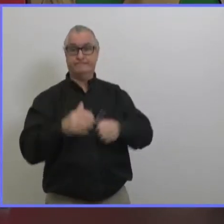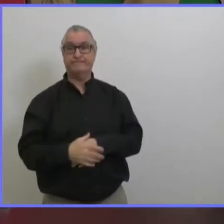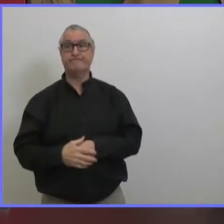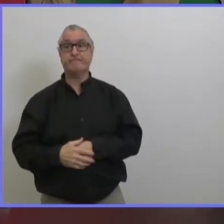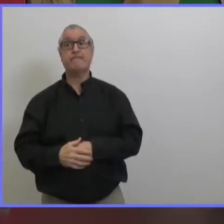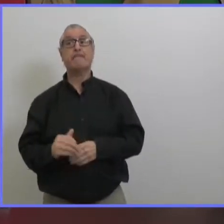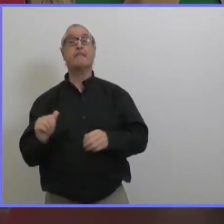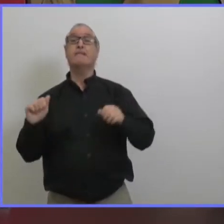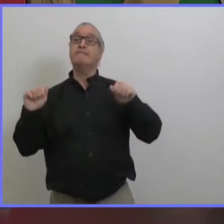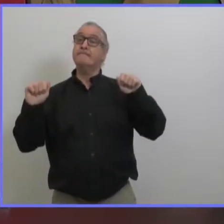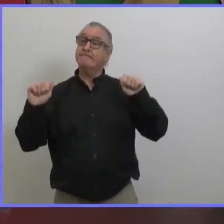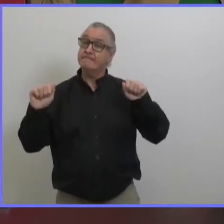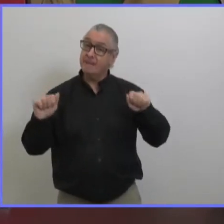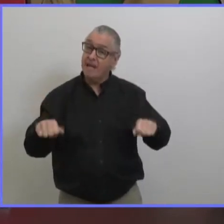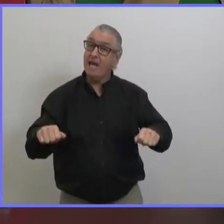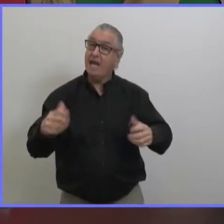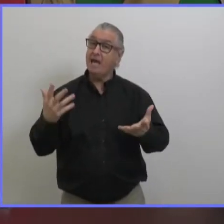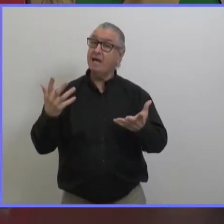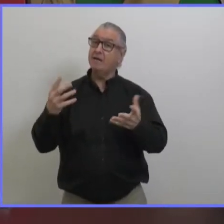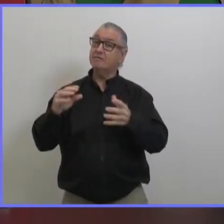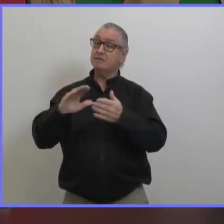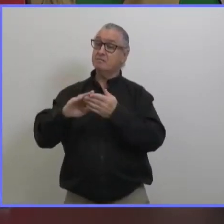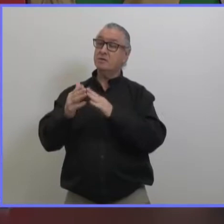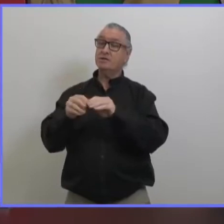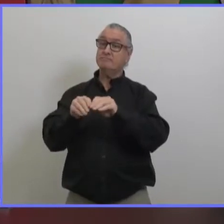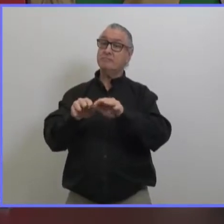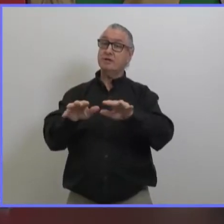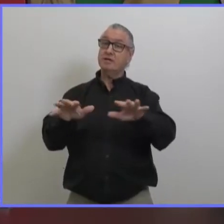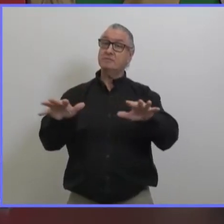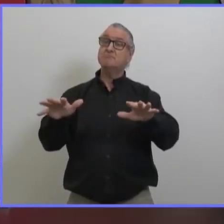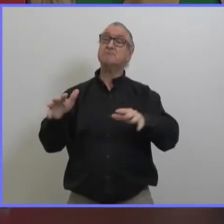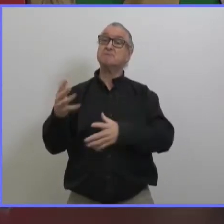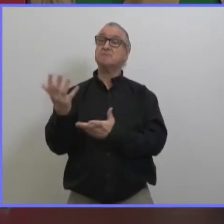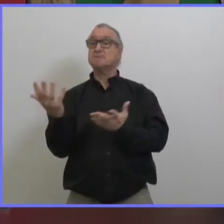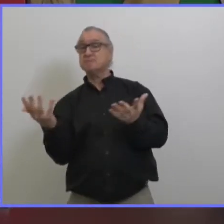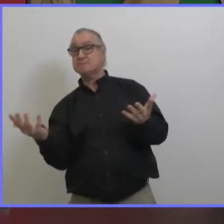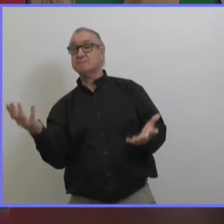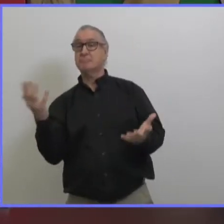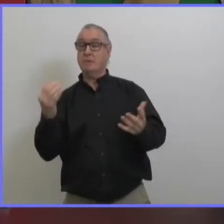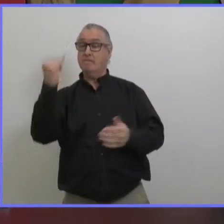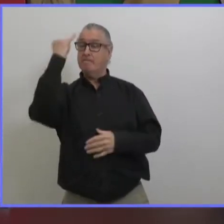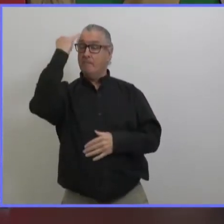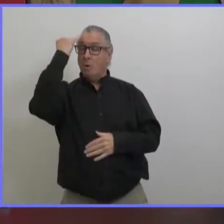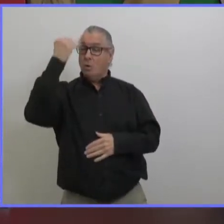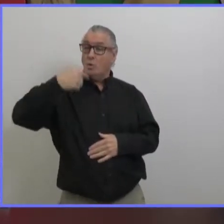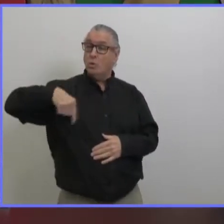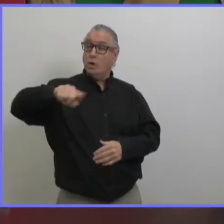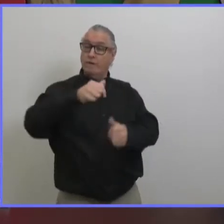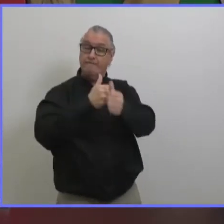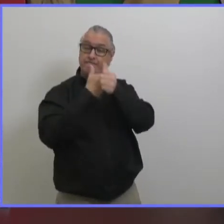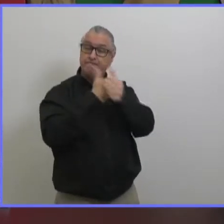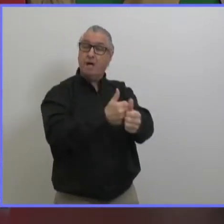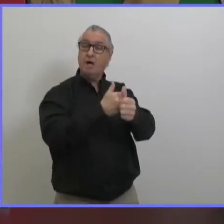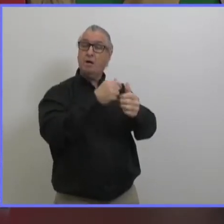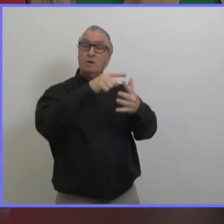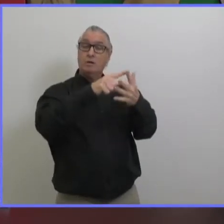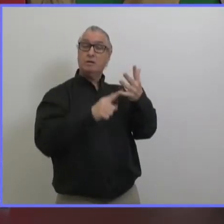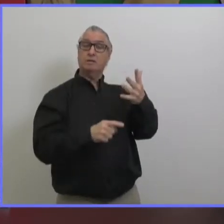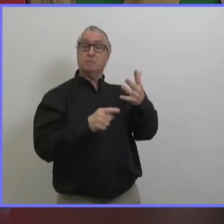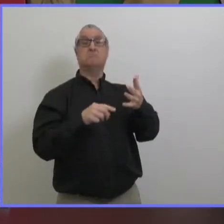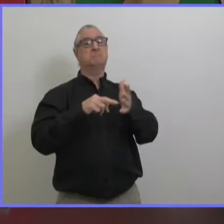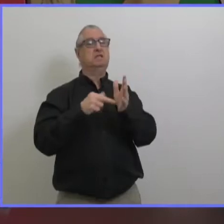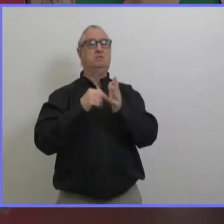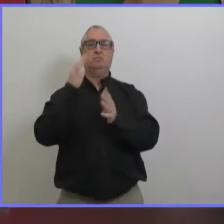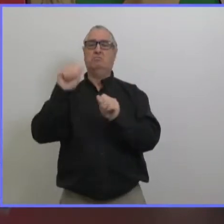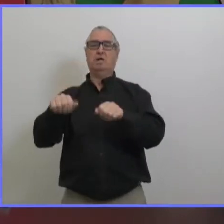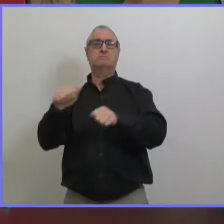démarre une transmission communautaire et ça c'est à cause donc des lignes directrices d'isolation et de dépistage donc juste